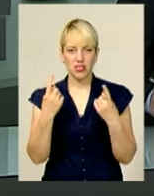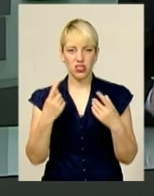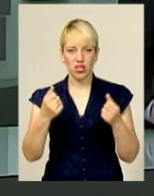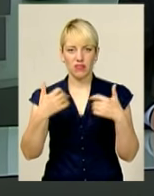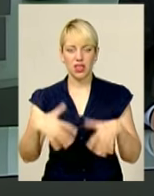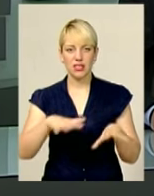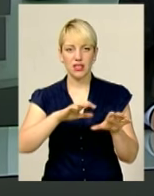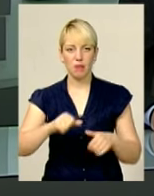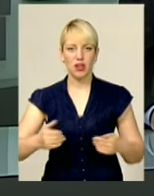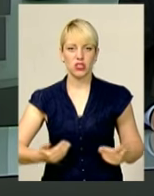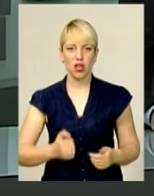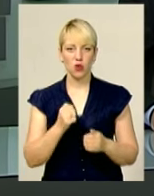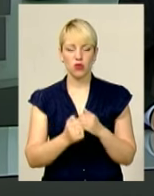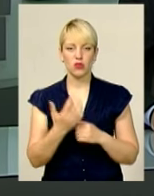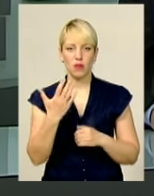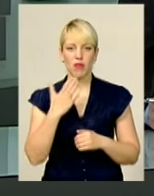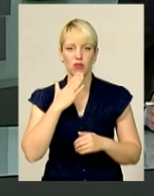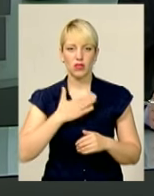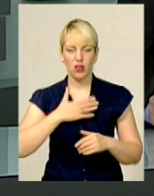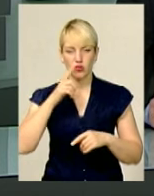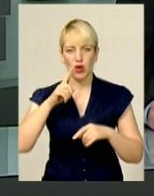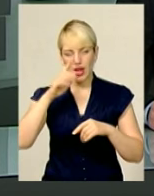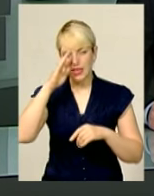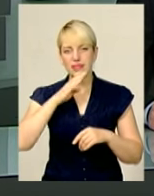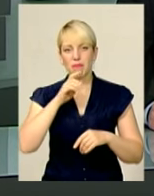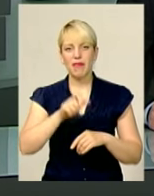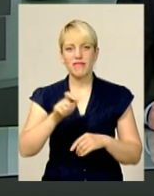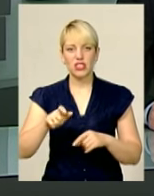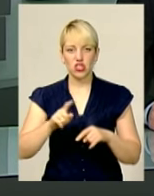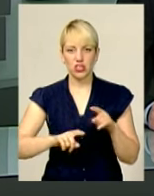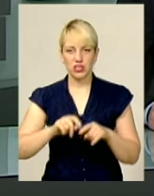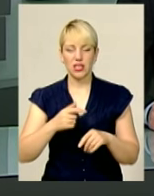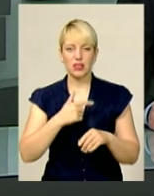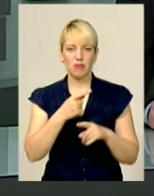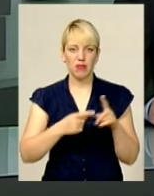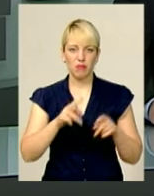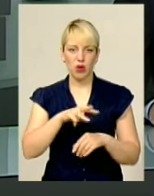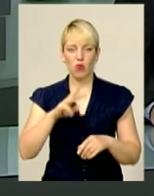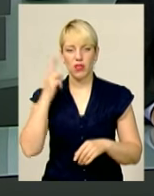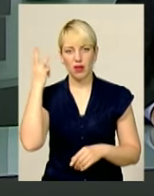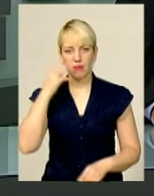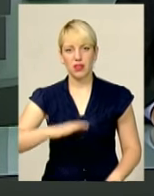кожного п'ятого нашого співвітчизника. Серед них і майже півмільйона жителів Хмельниччини.